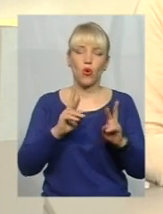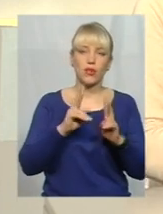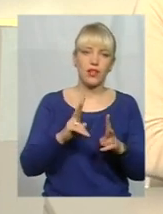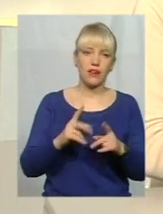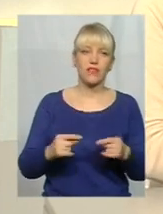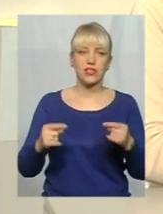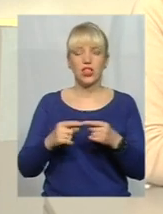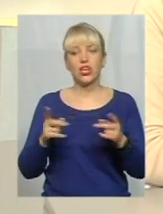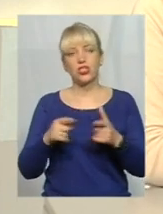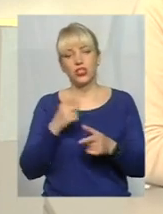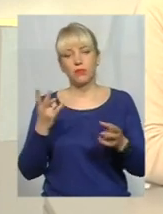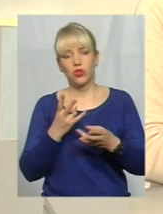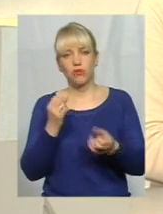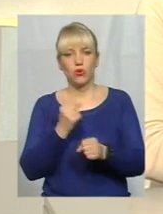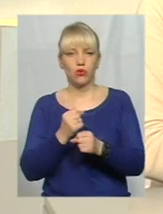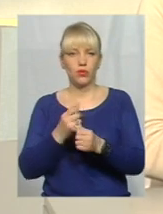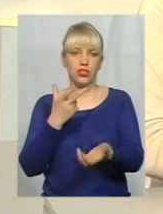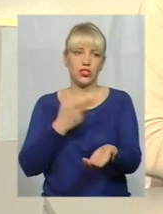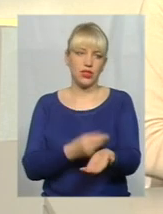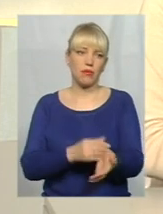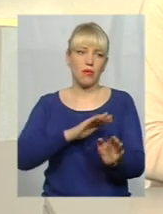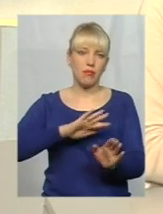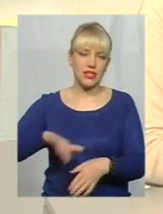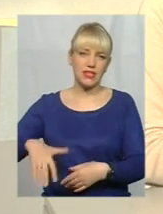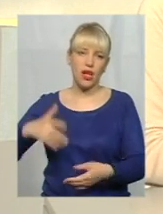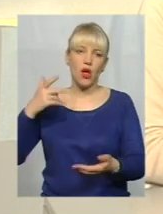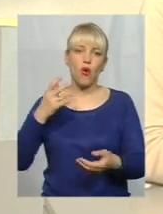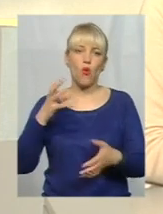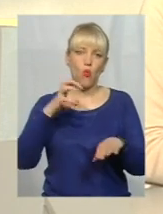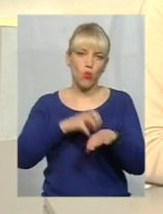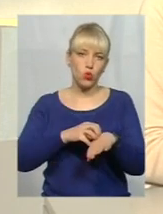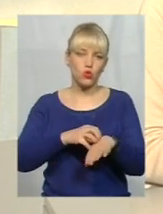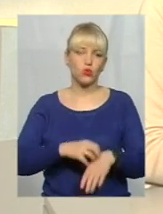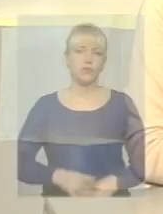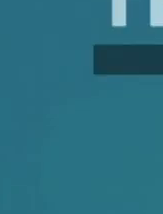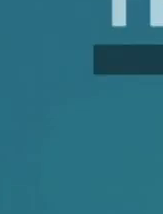чи потрібно робити щеплення після укусу тварини. Прошу.